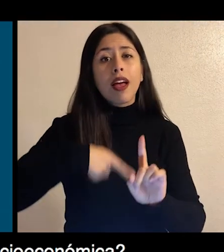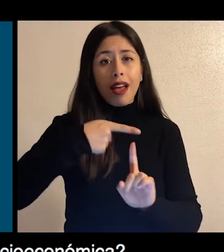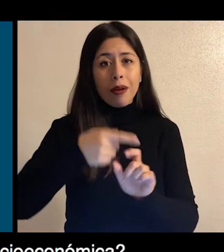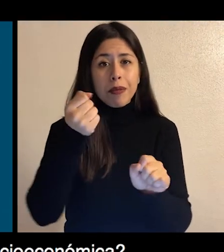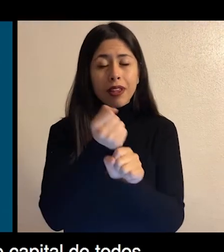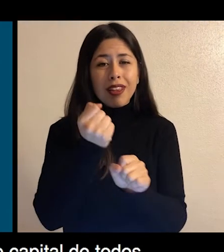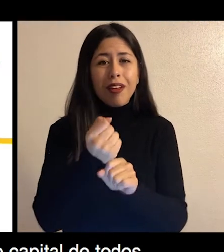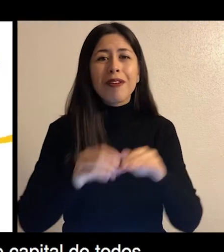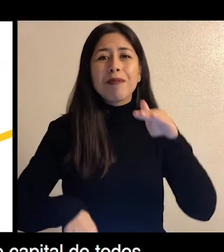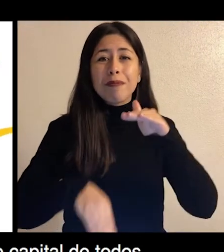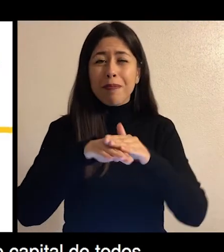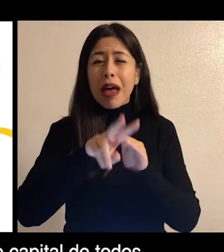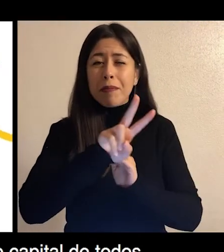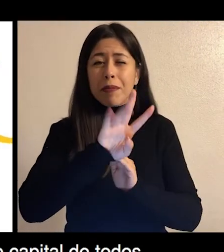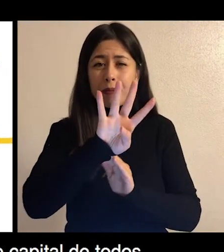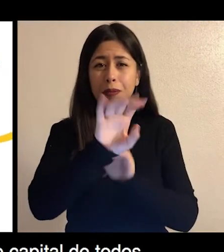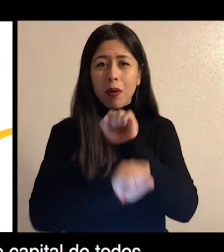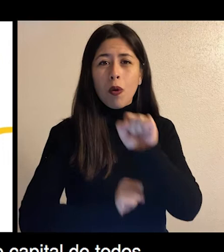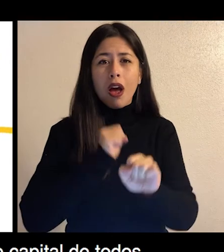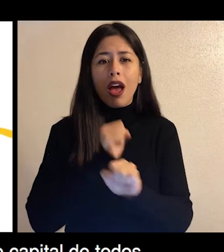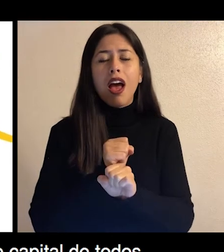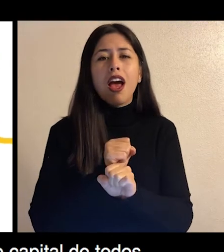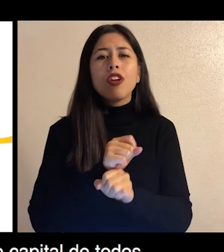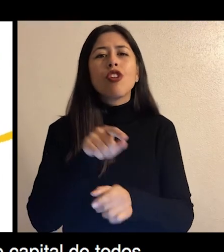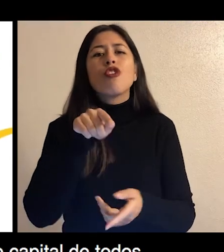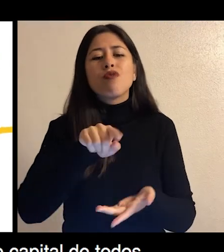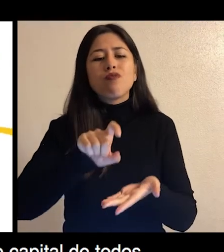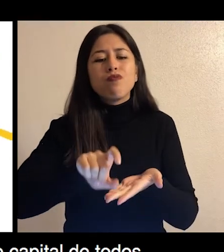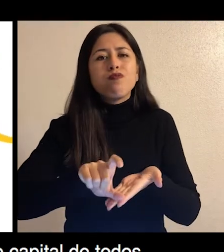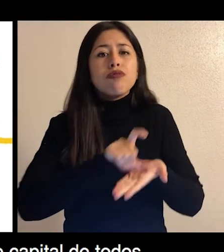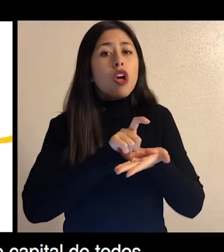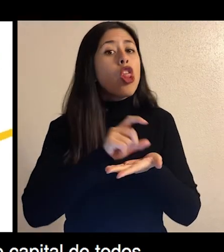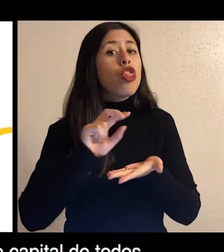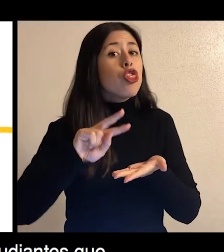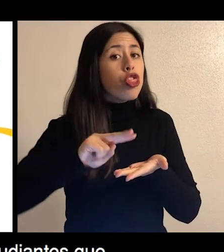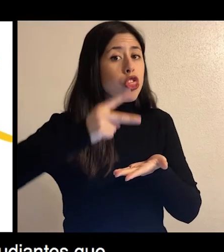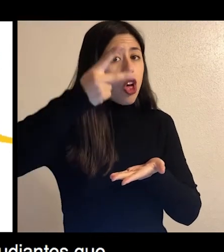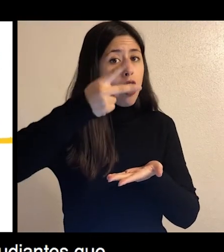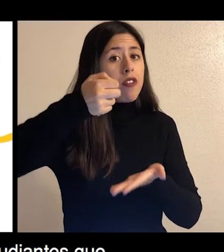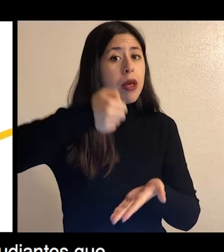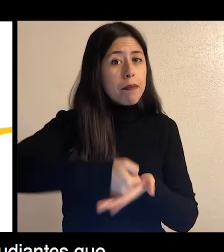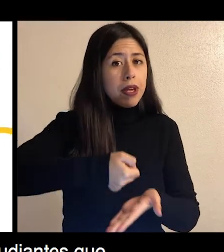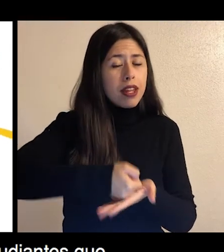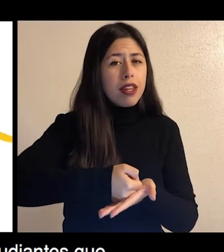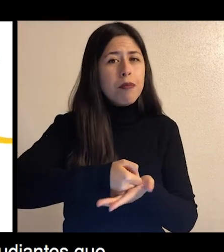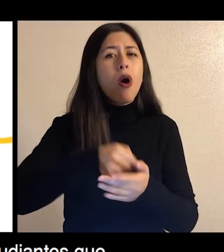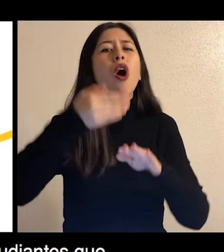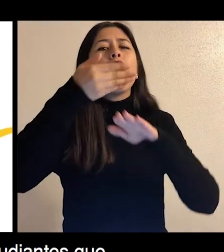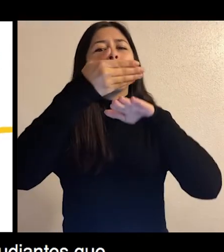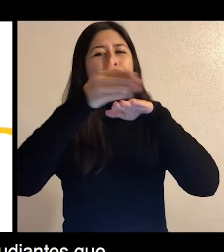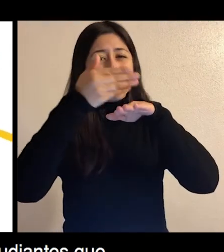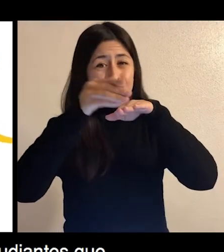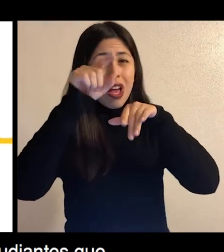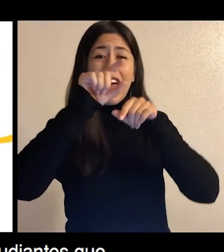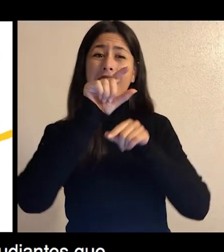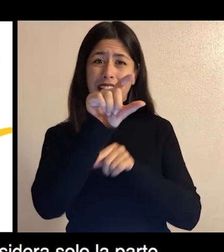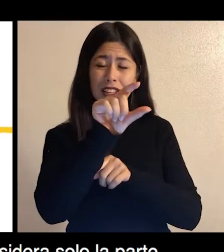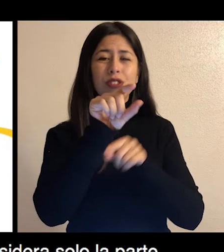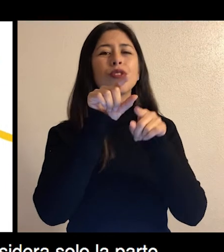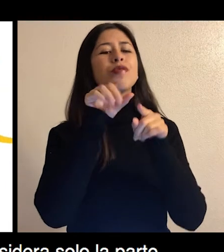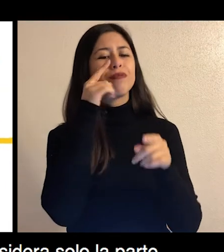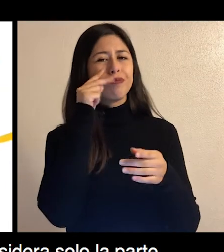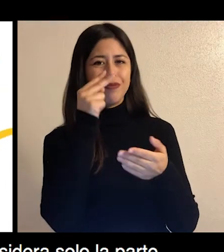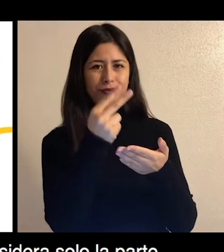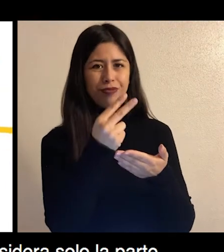sosyoekonomik. Total salè de travay epi retret de tout moun yon ki nan KAYO. Naka ke se etidyen jiska